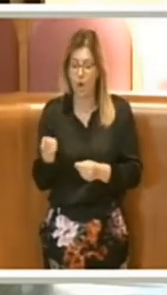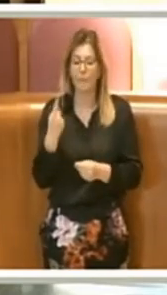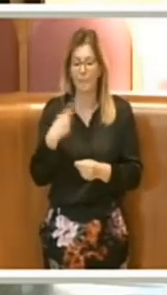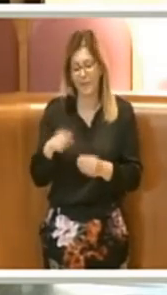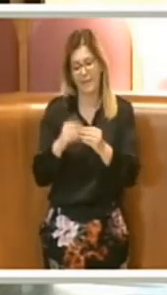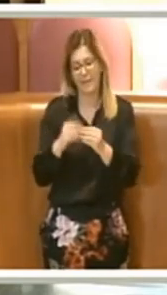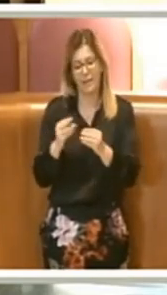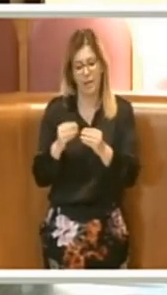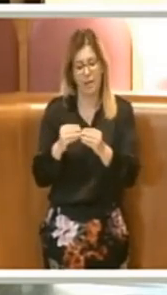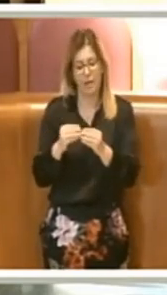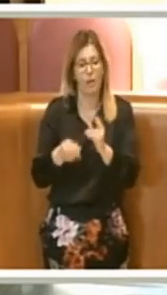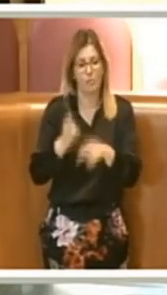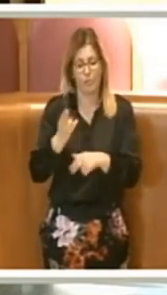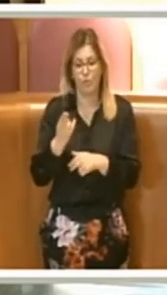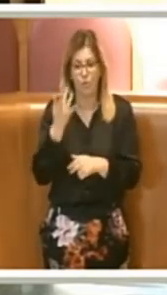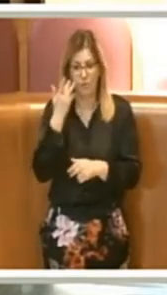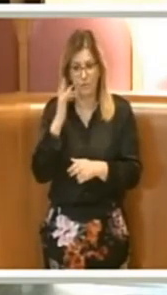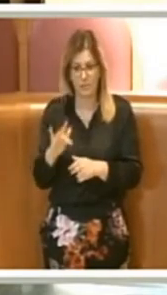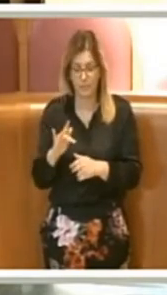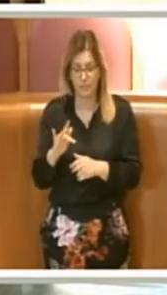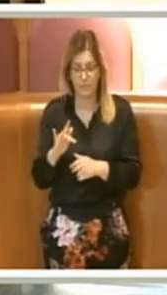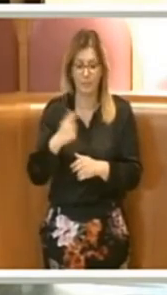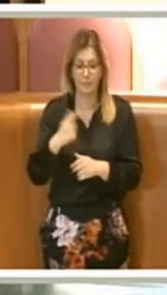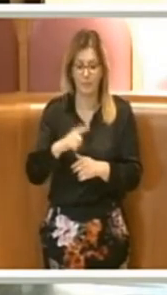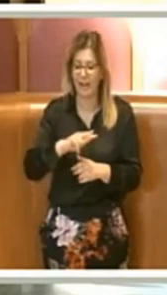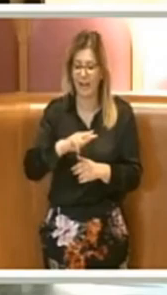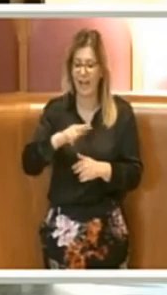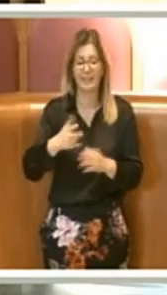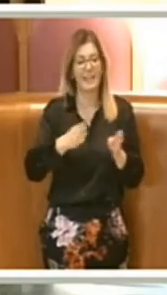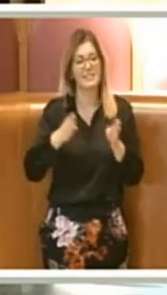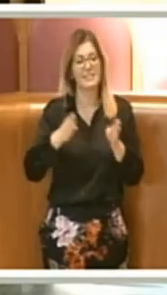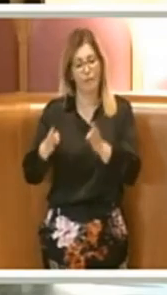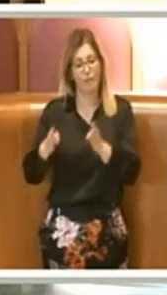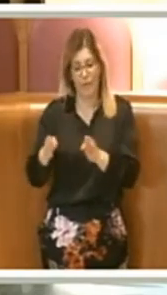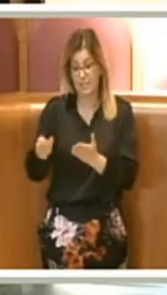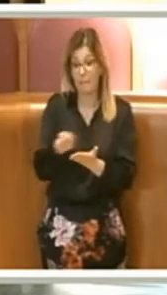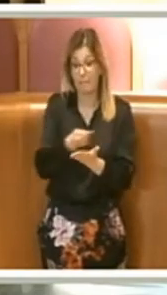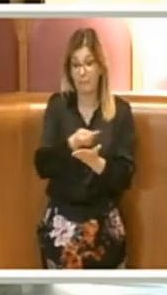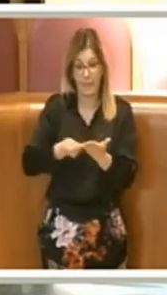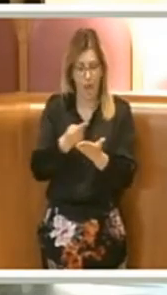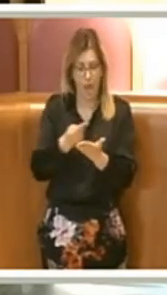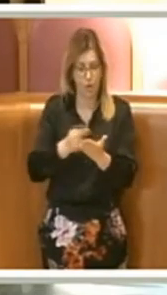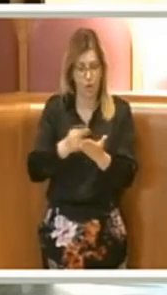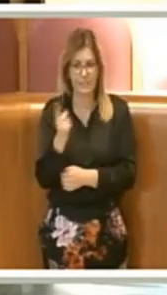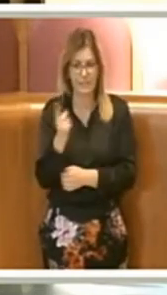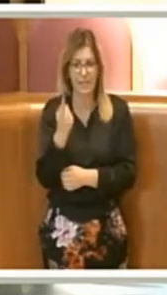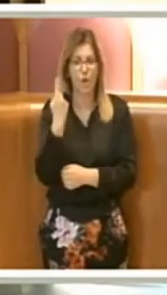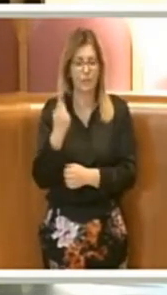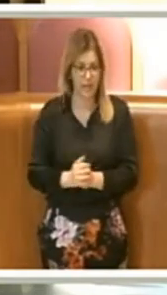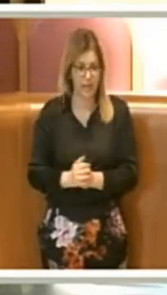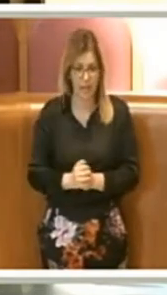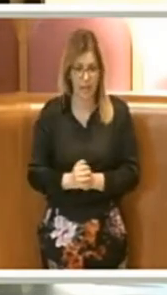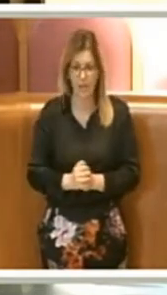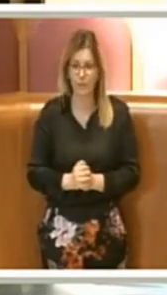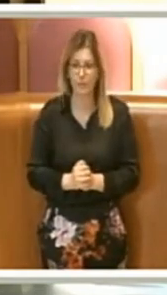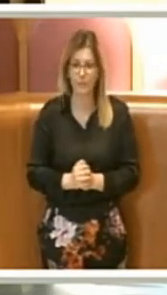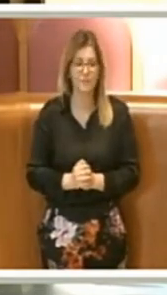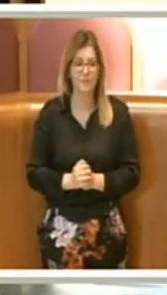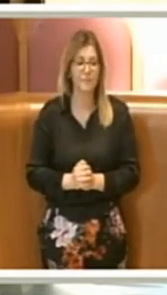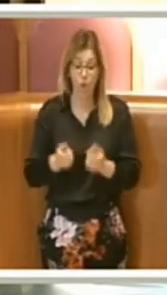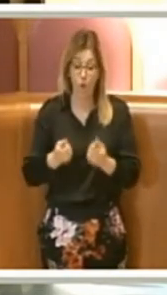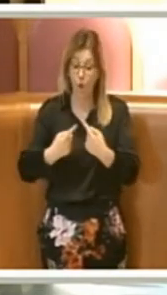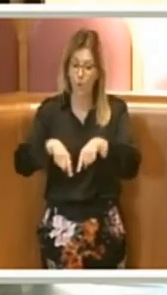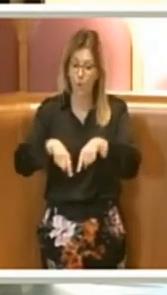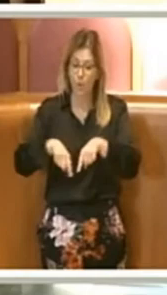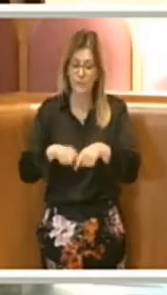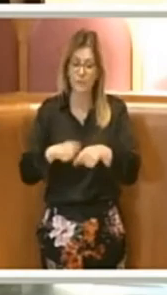quanto previsto appunto nella terza fase del piano straordinario. La Commissione quindi propone